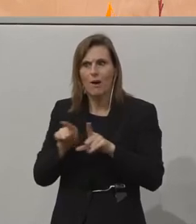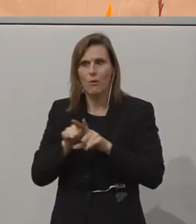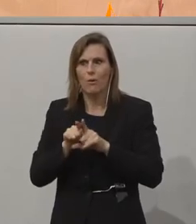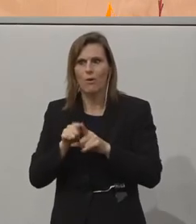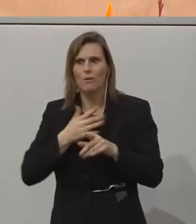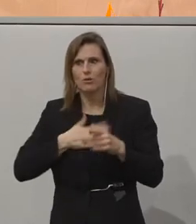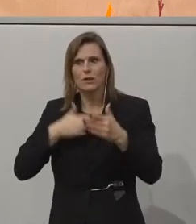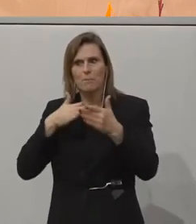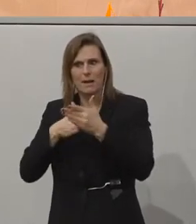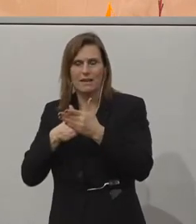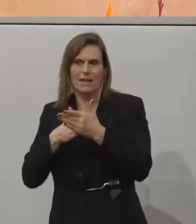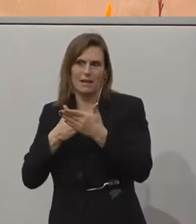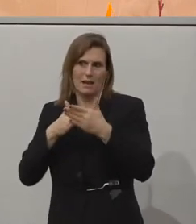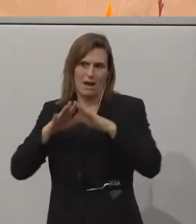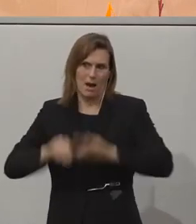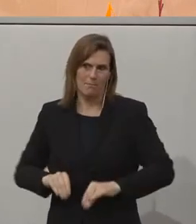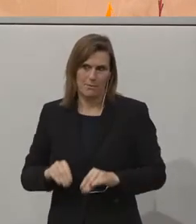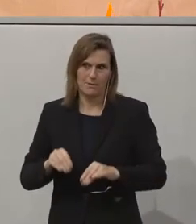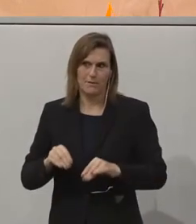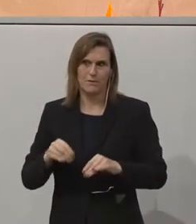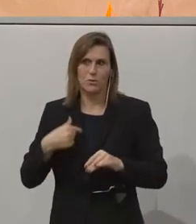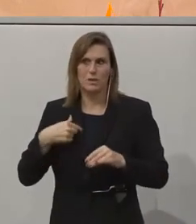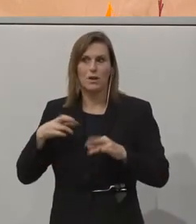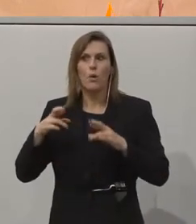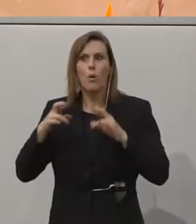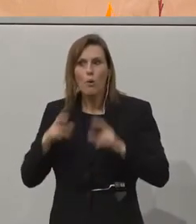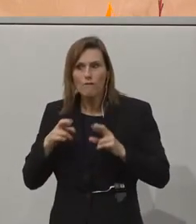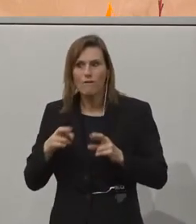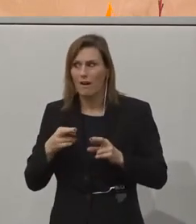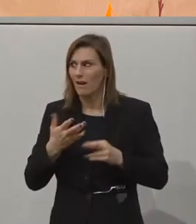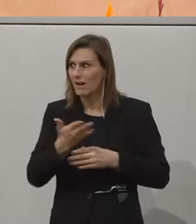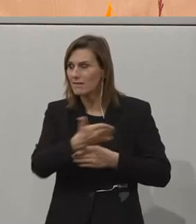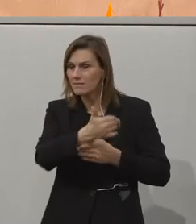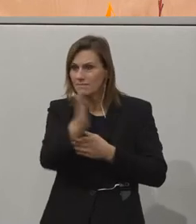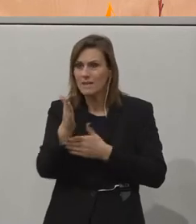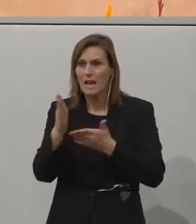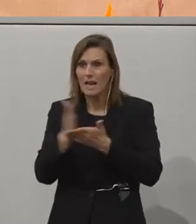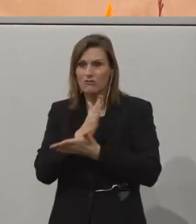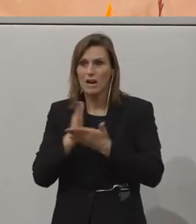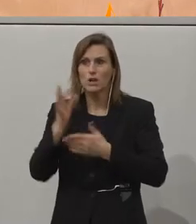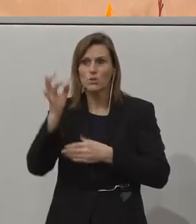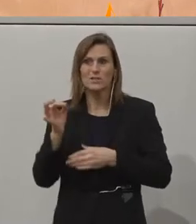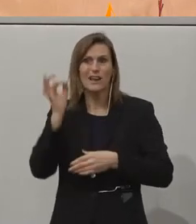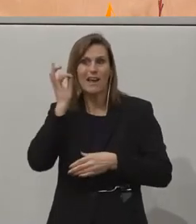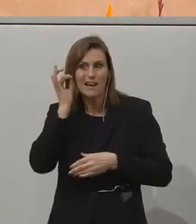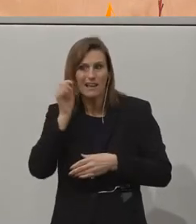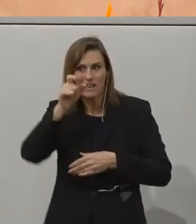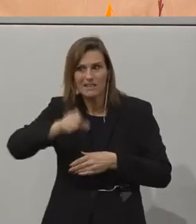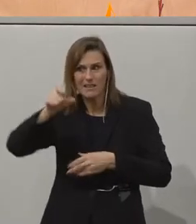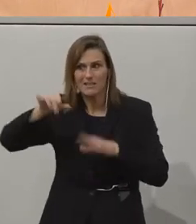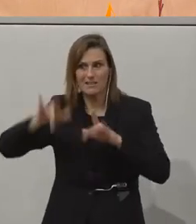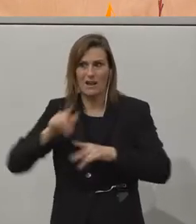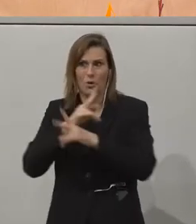die Barrieren zu überwinden. Und ich hoffe, dass es uns gelingen wird, Sie als Entscheidungsträgerinnen in Österreich